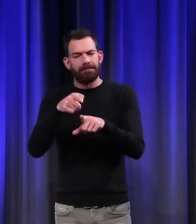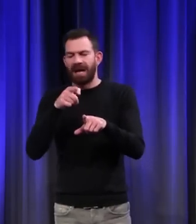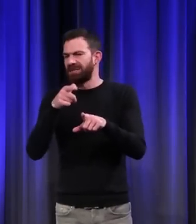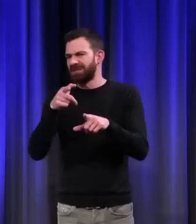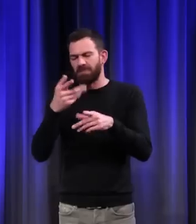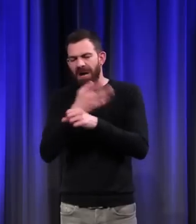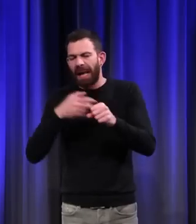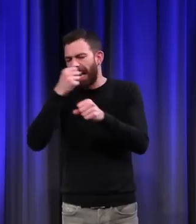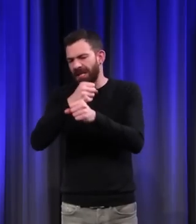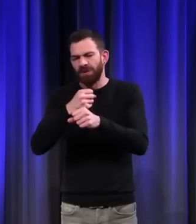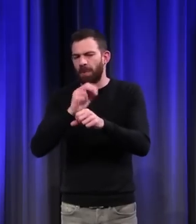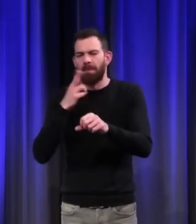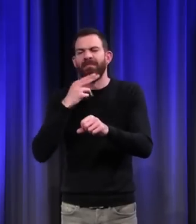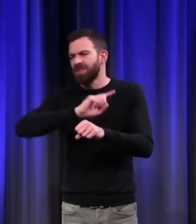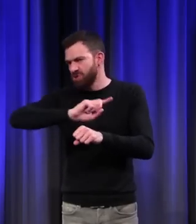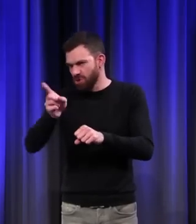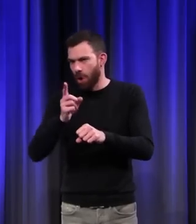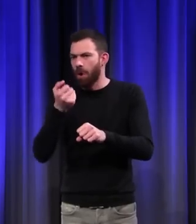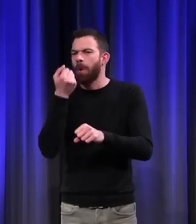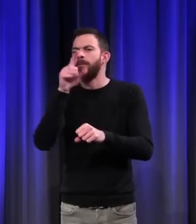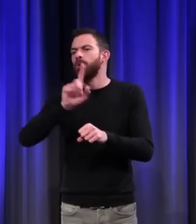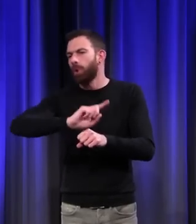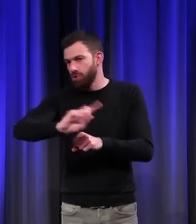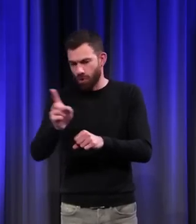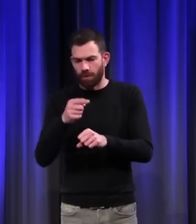impure, ne peut pas ressembler à Dieu.